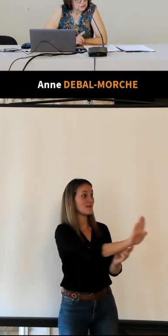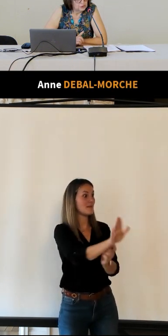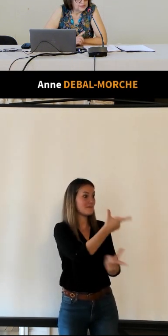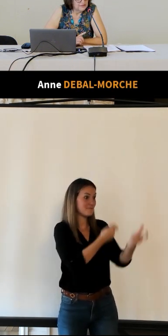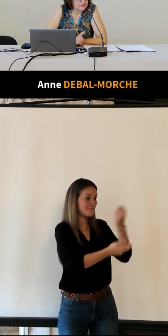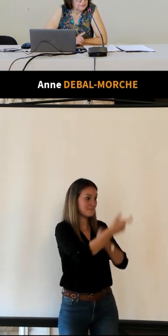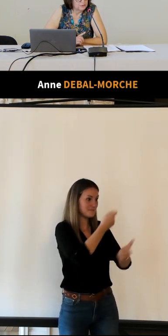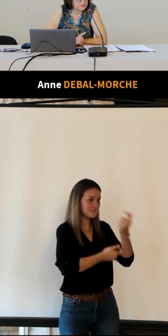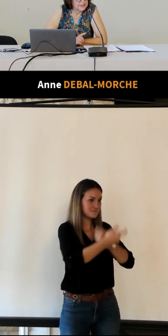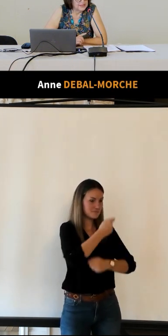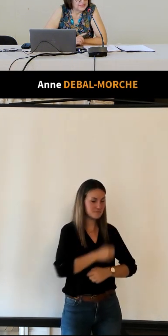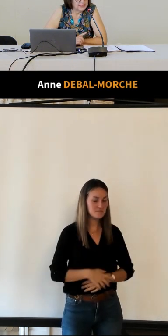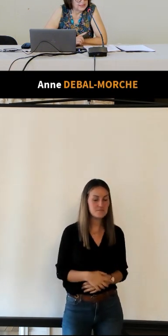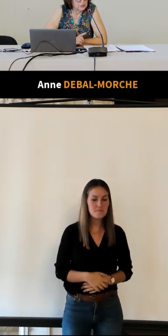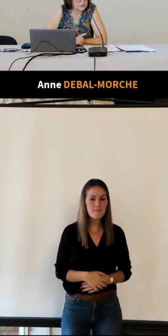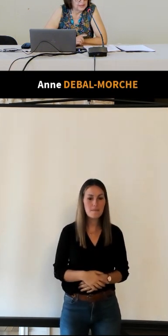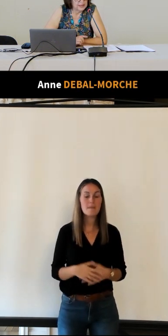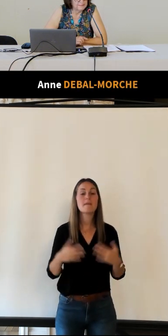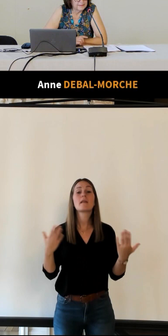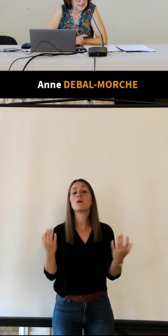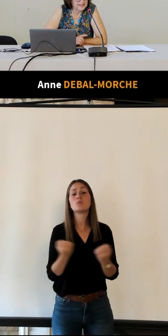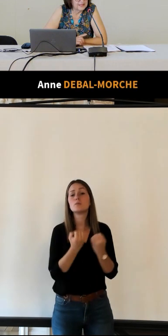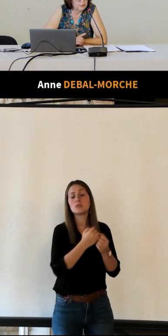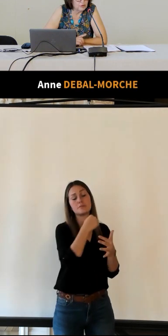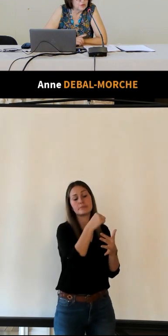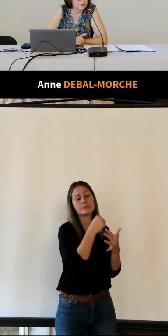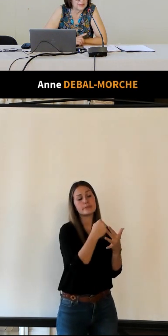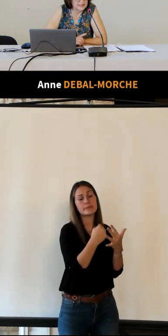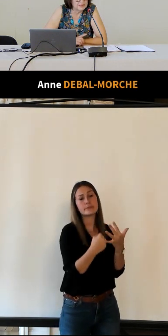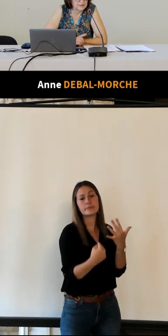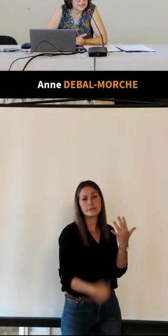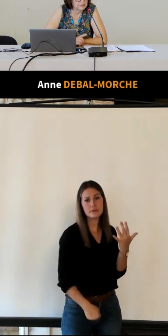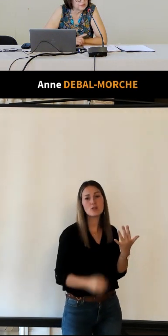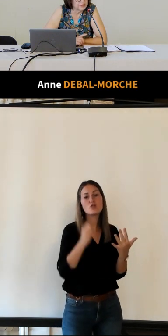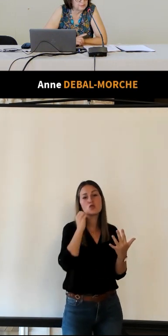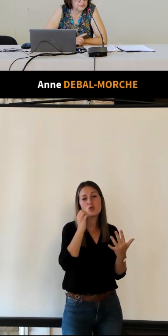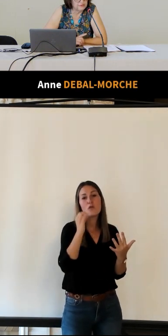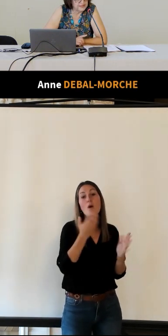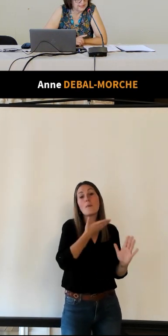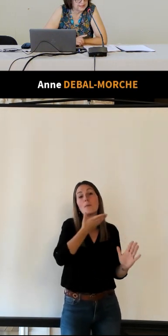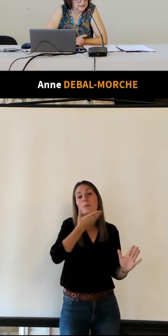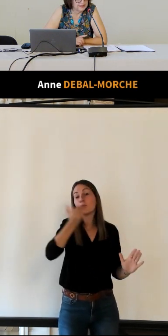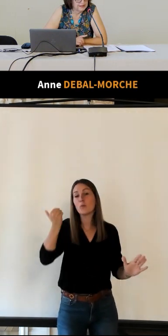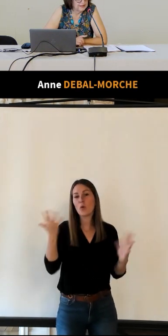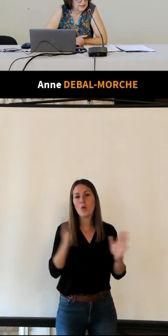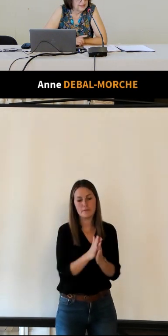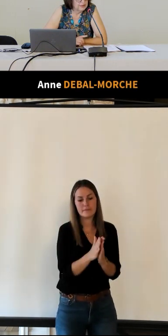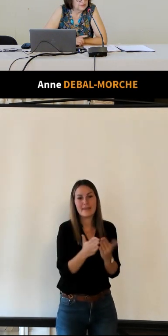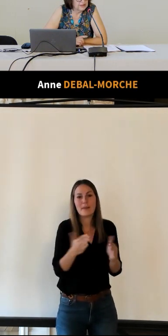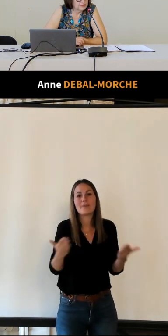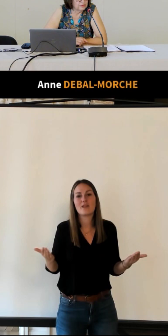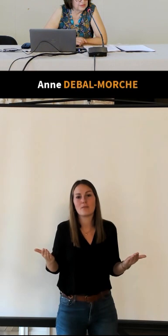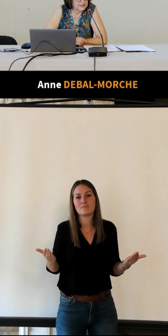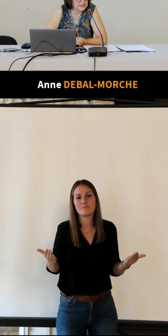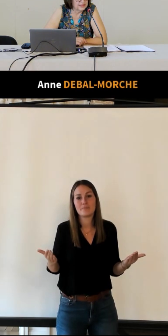de toutes les formes de publicité énumérées les brochures et les dépliants sont les plus vitales elles